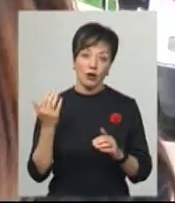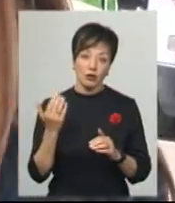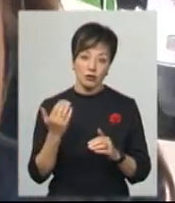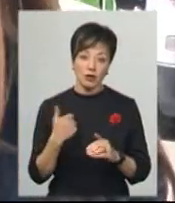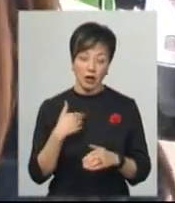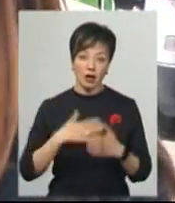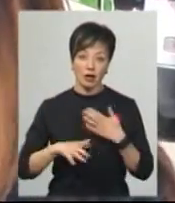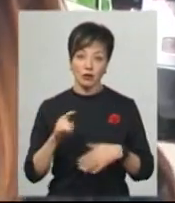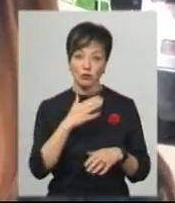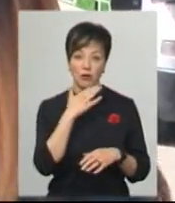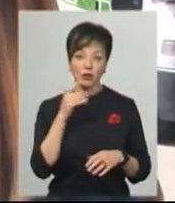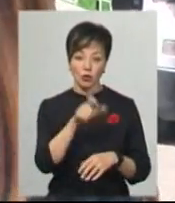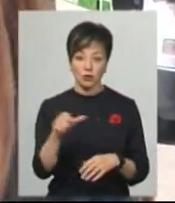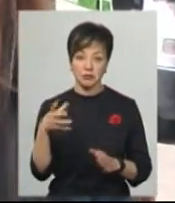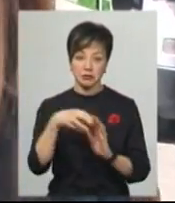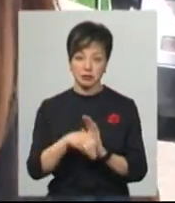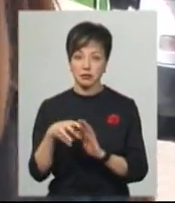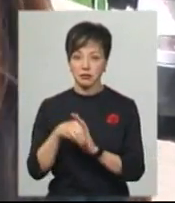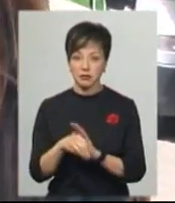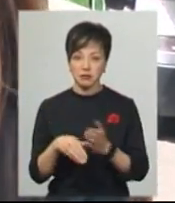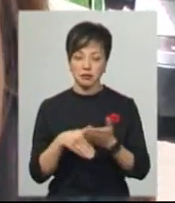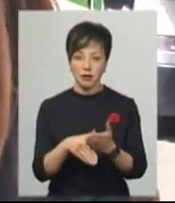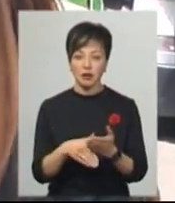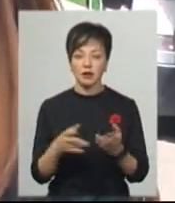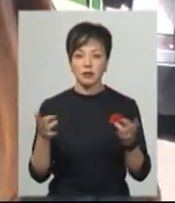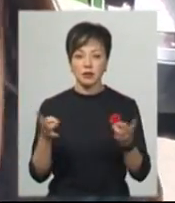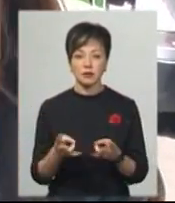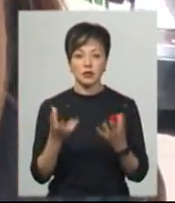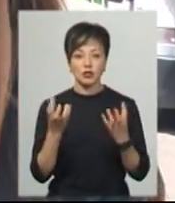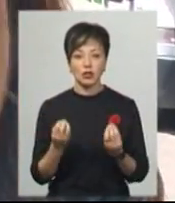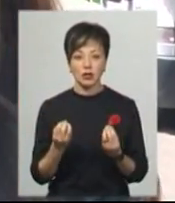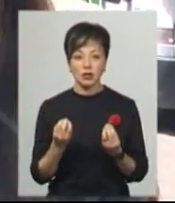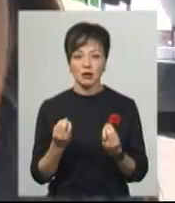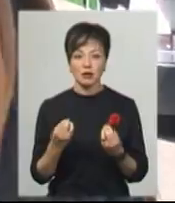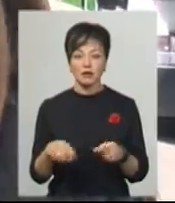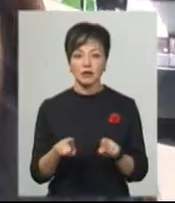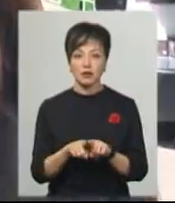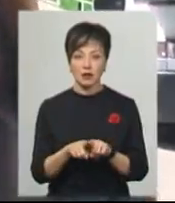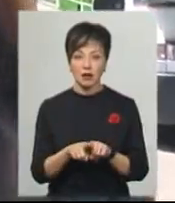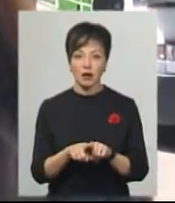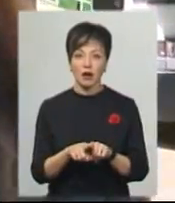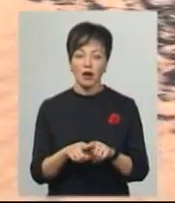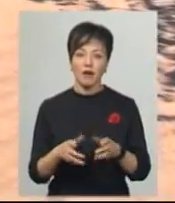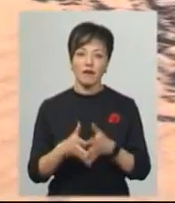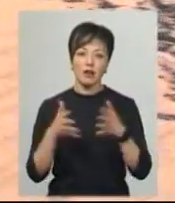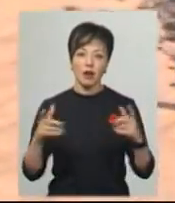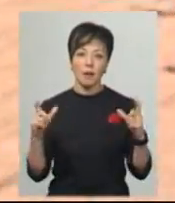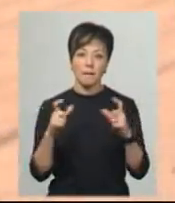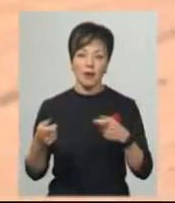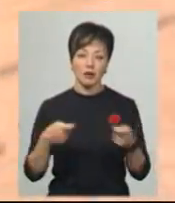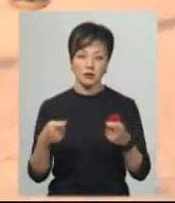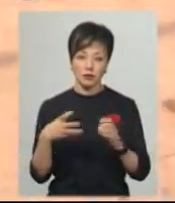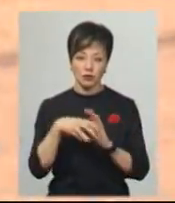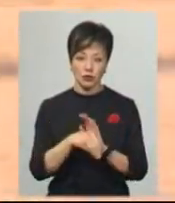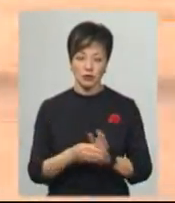я цьому дуже рада. Але було б нам ще така допомога потрібна, щоб все-таки великі мережі до нас долучалися. Хмельничанка